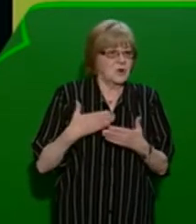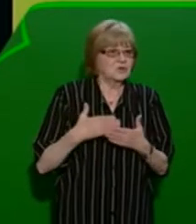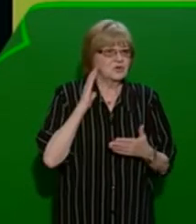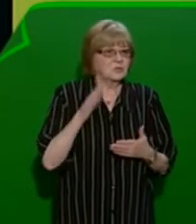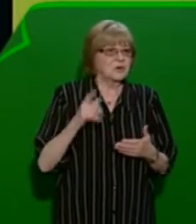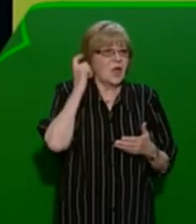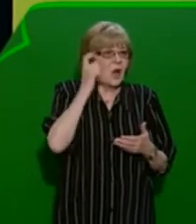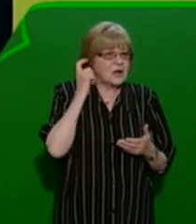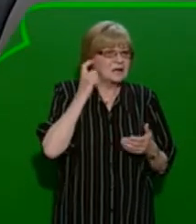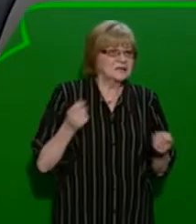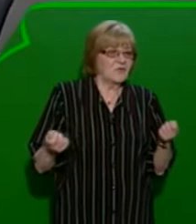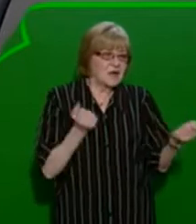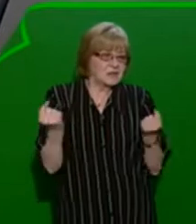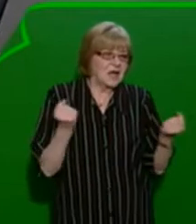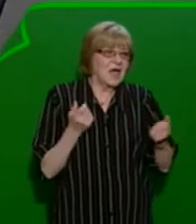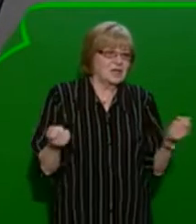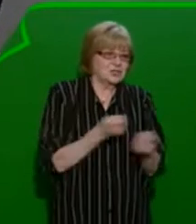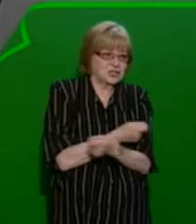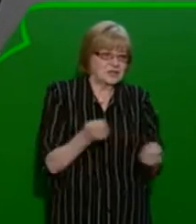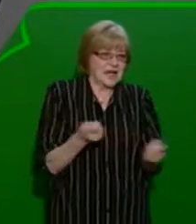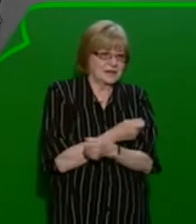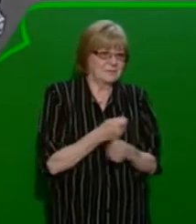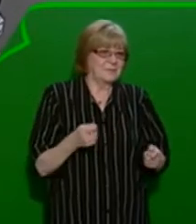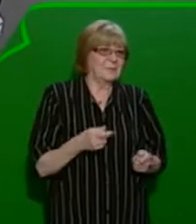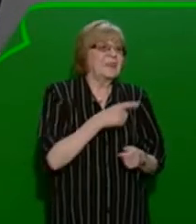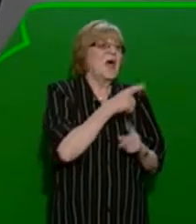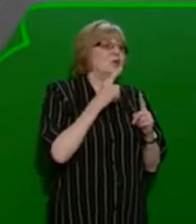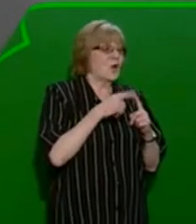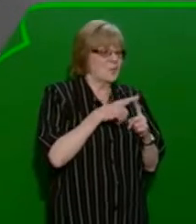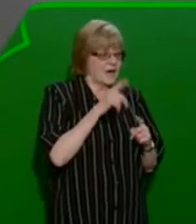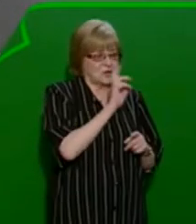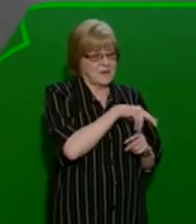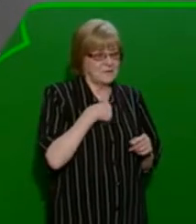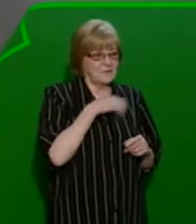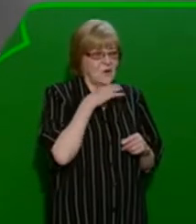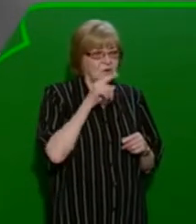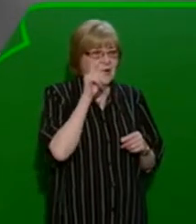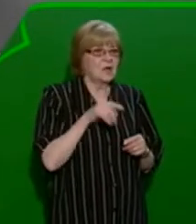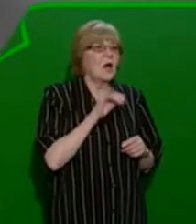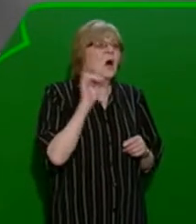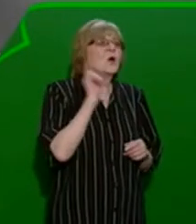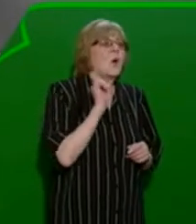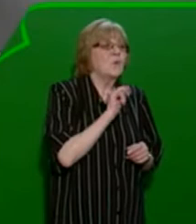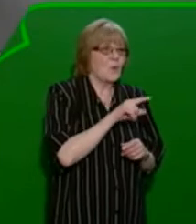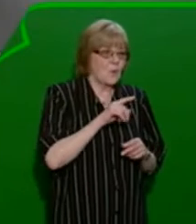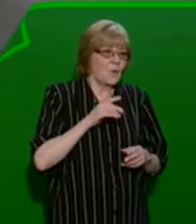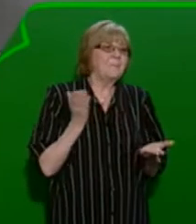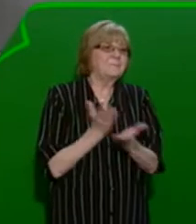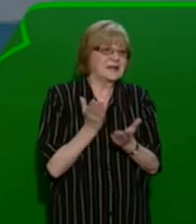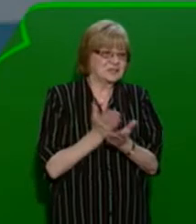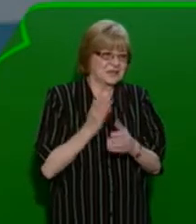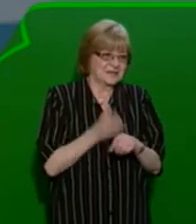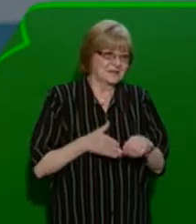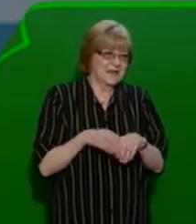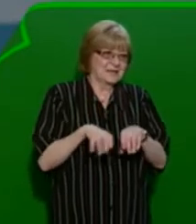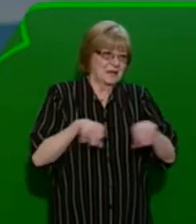organizovat střídání. Jo, takhle. Teď se musím veptat Tomáše. Tomáše, mám na vás spoustu otázek. Tak zaprvé, komu patří ten salám? Aby řekl